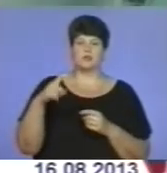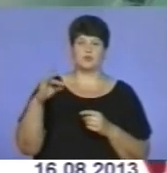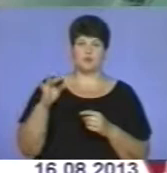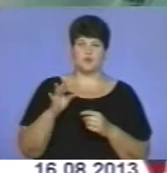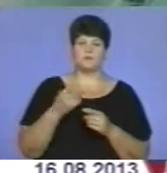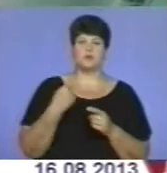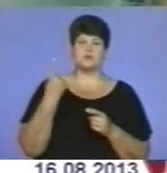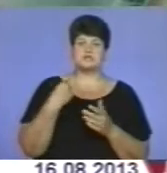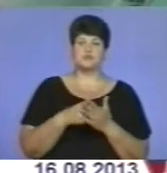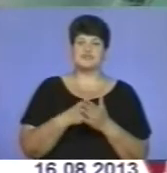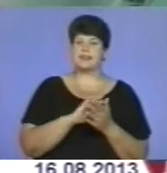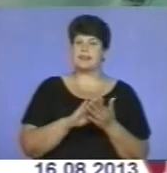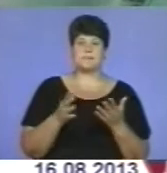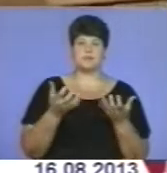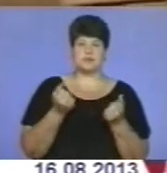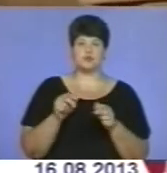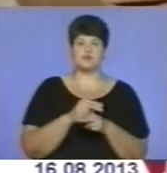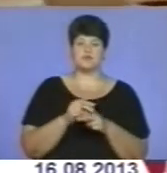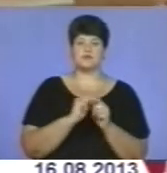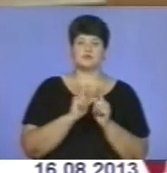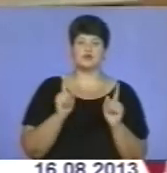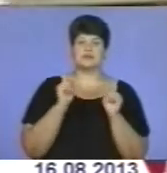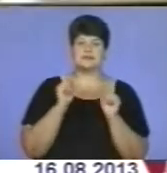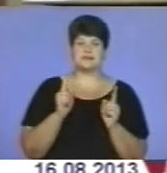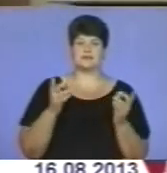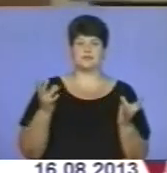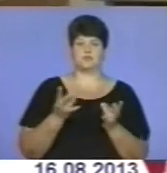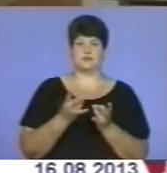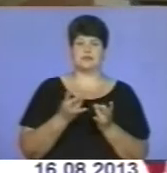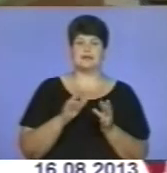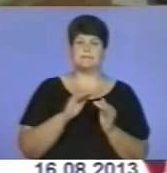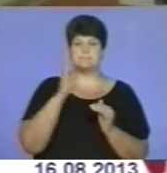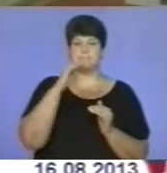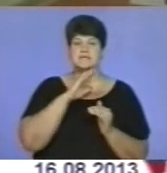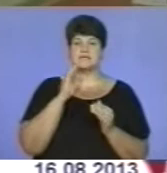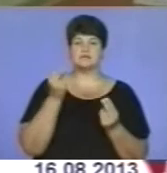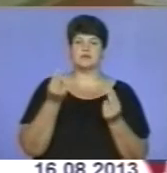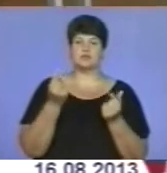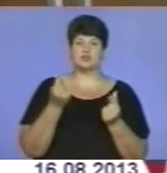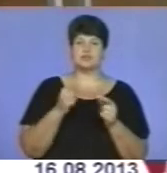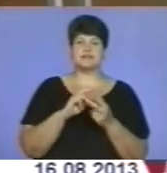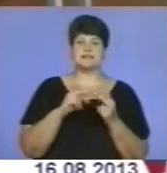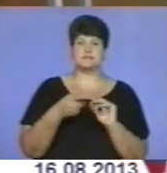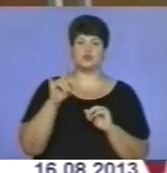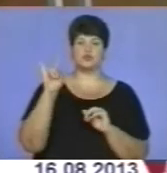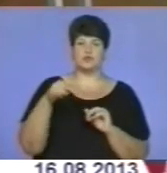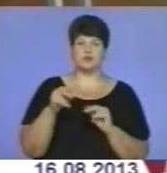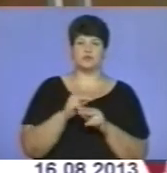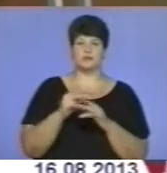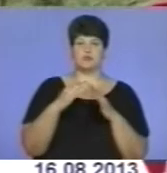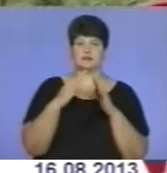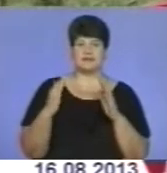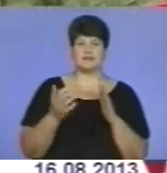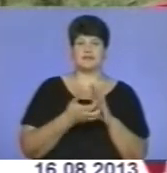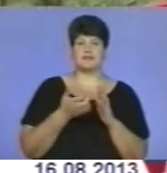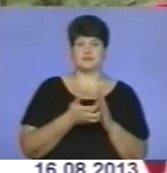обласний бюджет не прийняли, то ремонтували у школах лише найнеобхідніше. Батьківських коштів на заміну вікон і ремонт дахів було недостатньо.